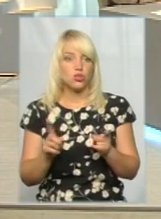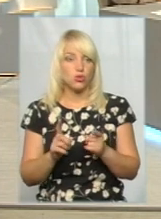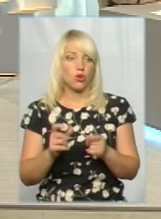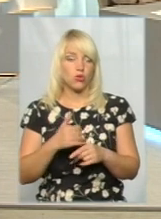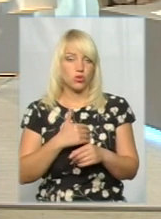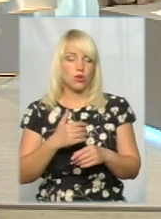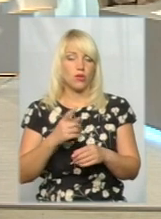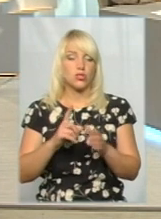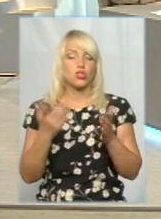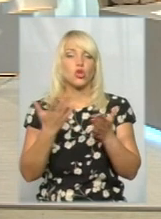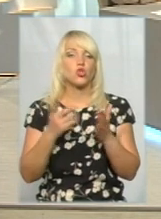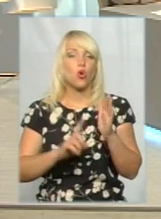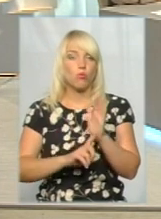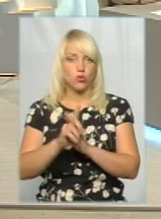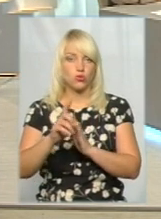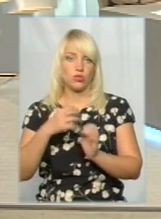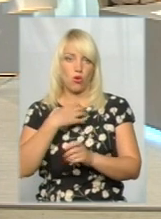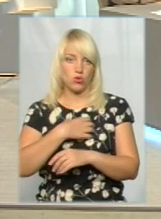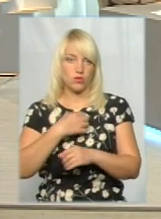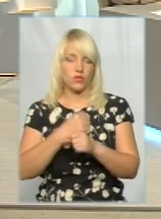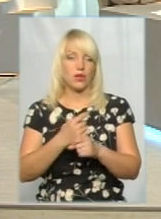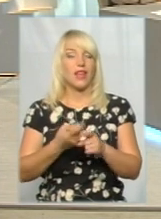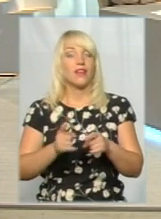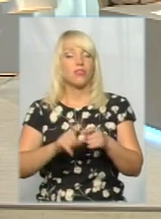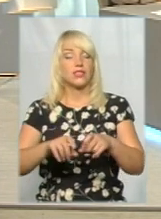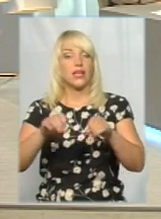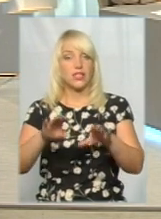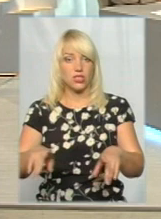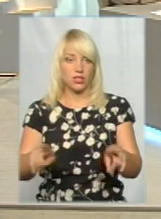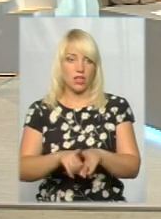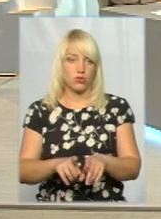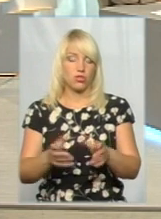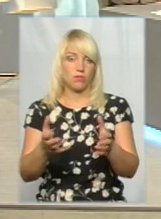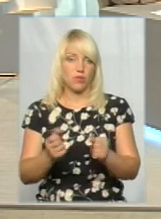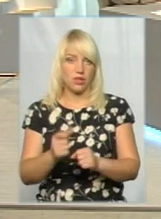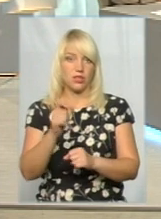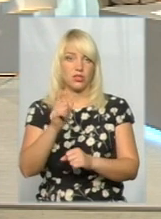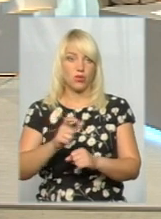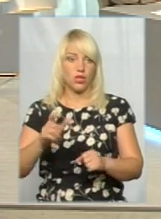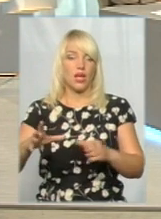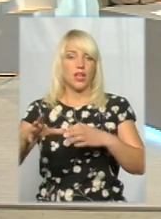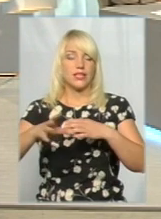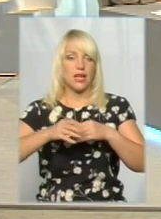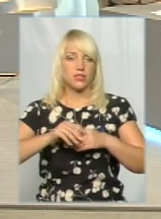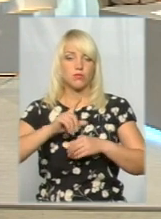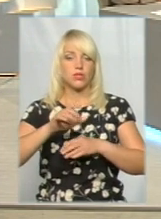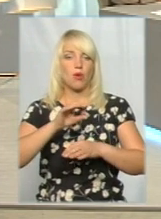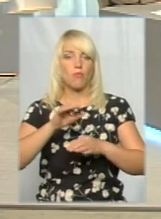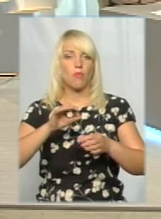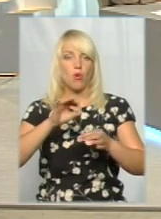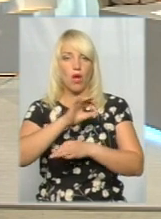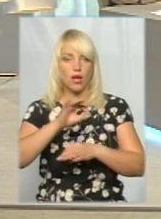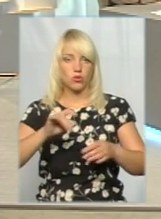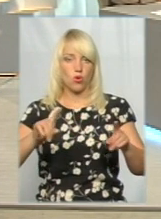роботи? І коли? І оце рішення також приймуть мешканці спільно з проєктною організацією.